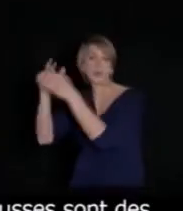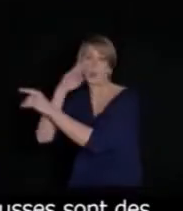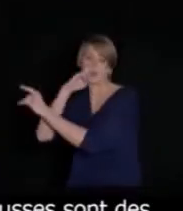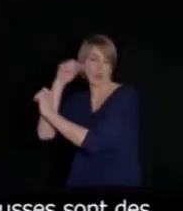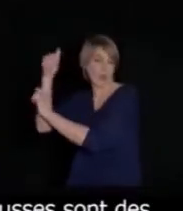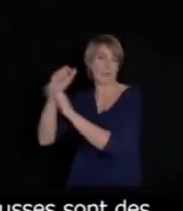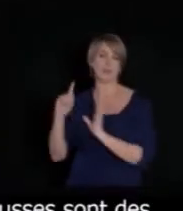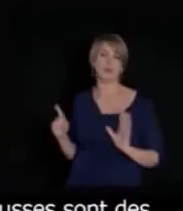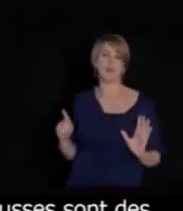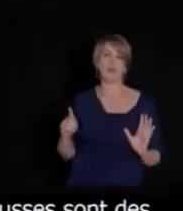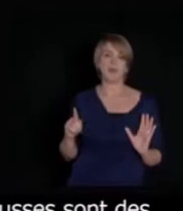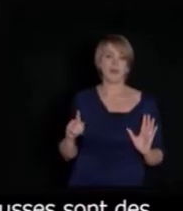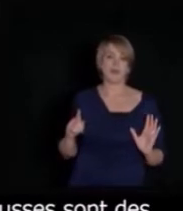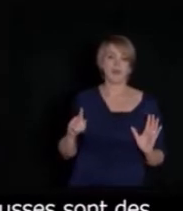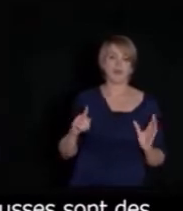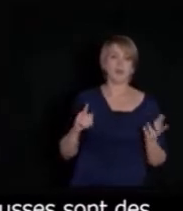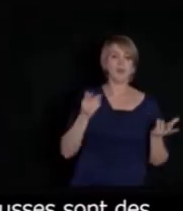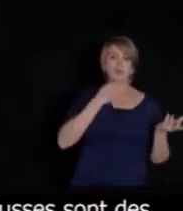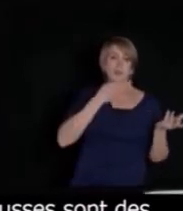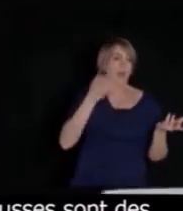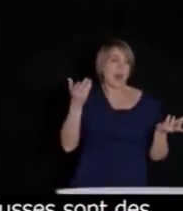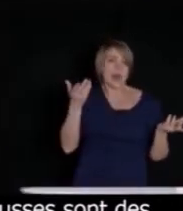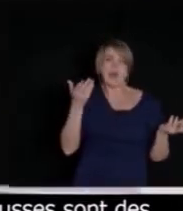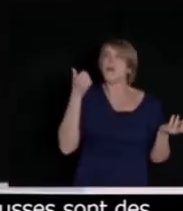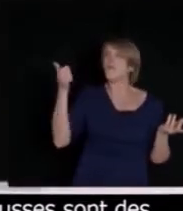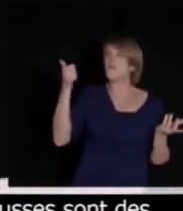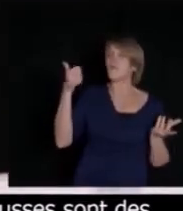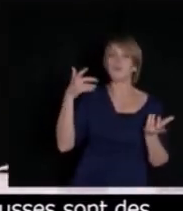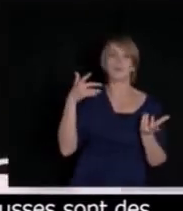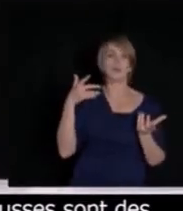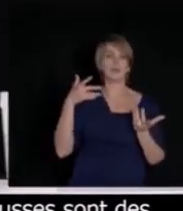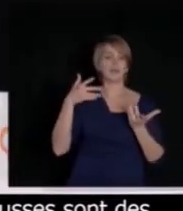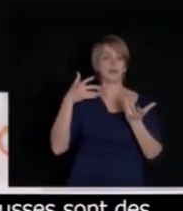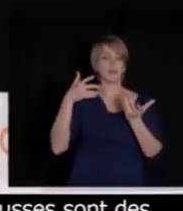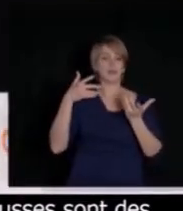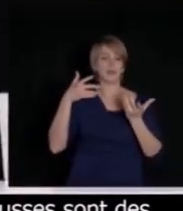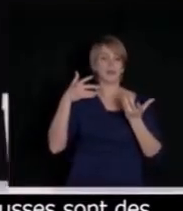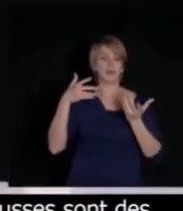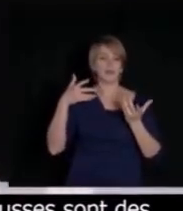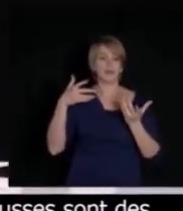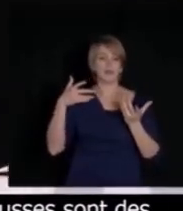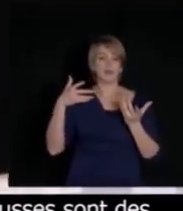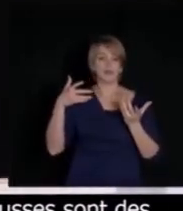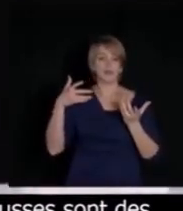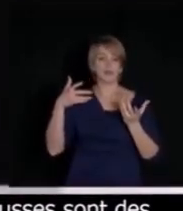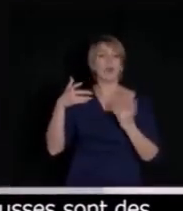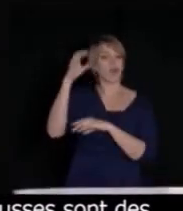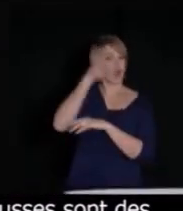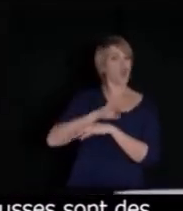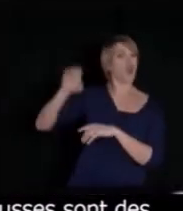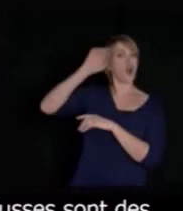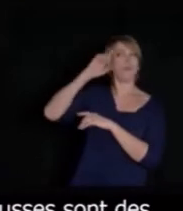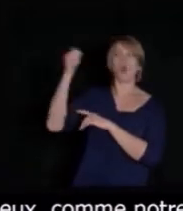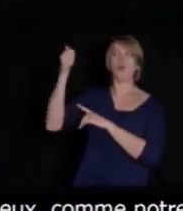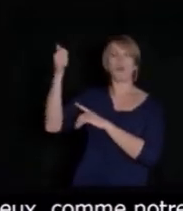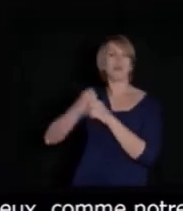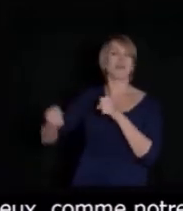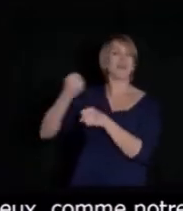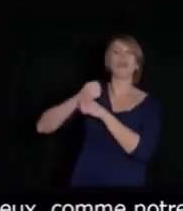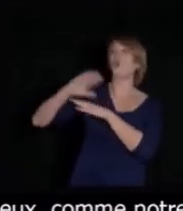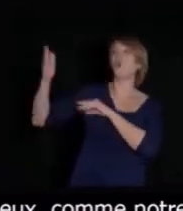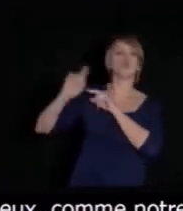Mais qu'en toute hypothèse, il ne saurait être question d'accepter cette folie qu'ils ont trouvée pour se